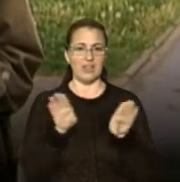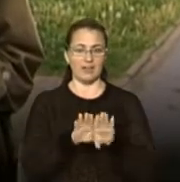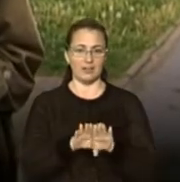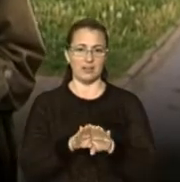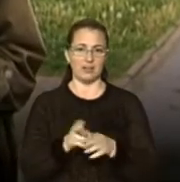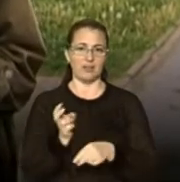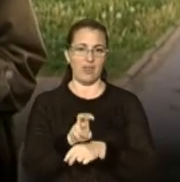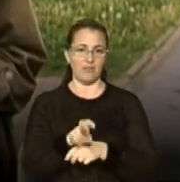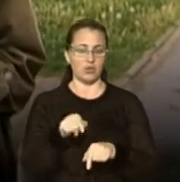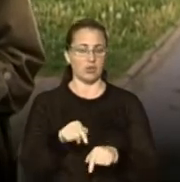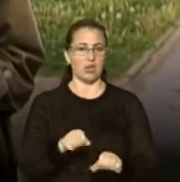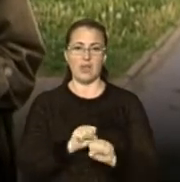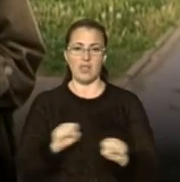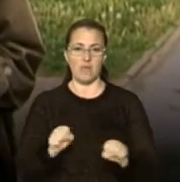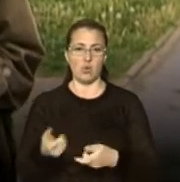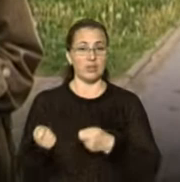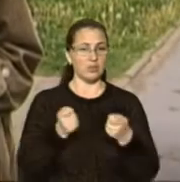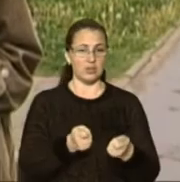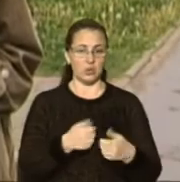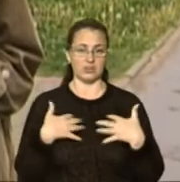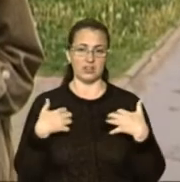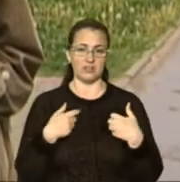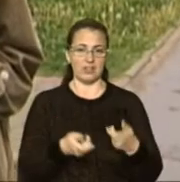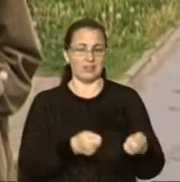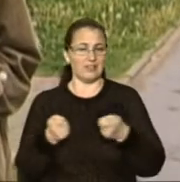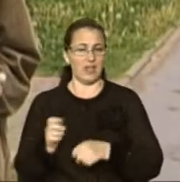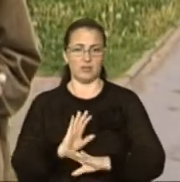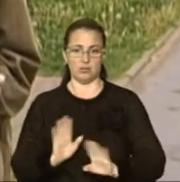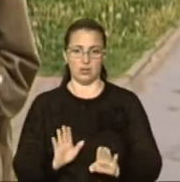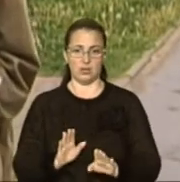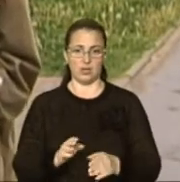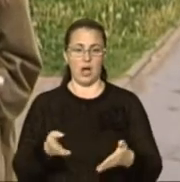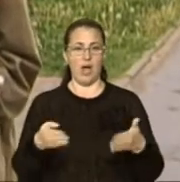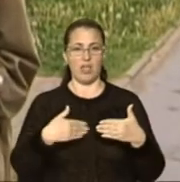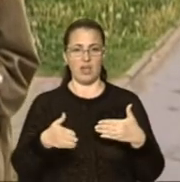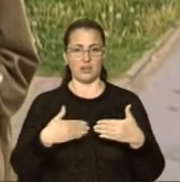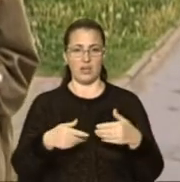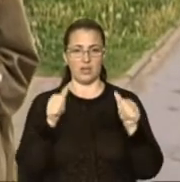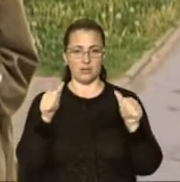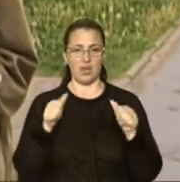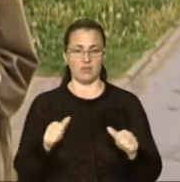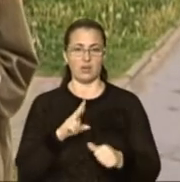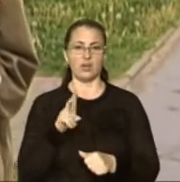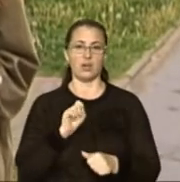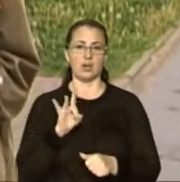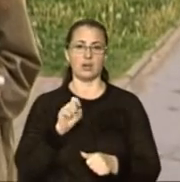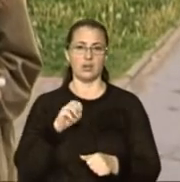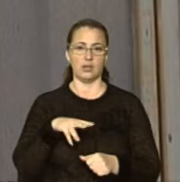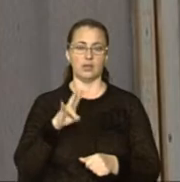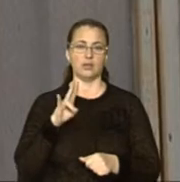відвідувачів. Сюди не можна ані приносити тварин, ані їх звідси забирати. А на дверях табличка «Карантин до 15